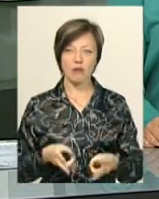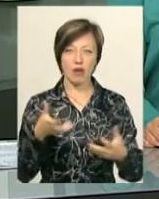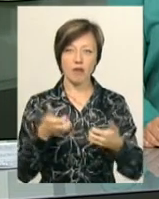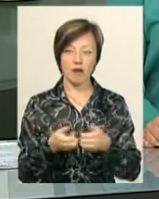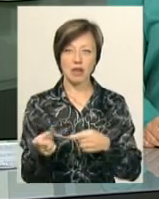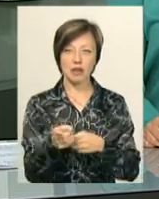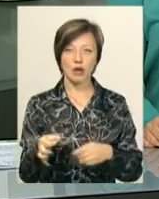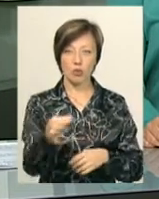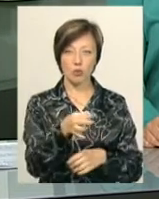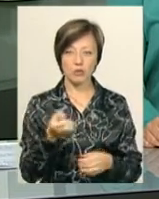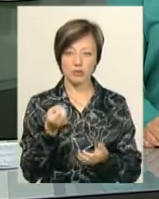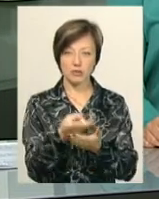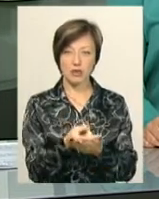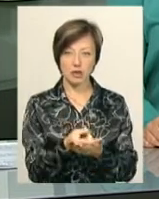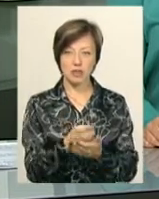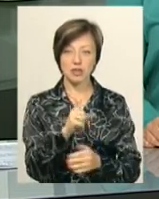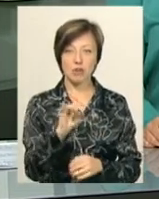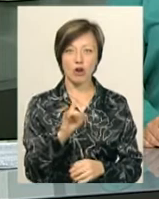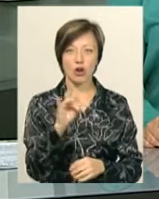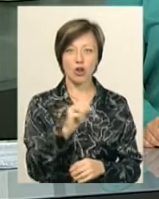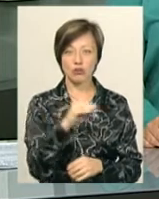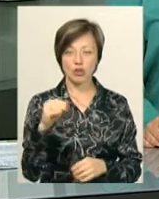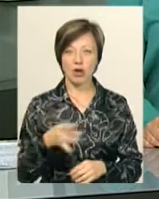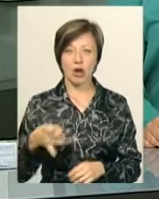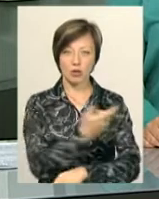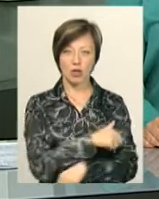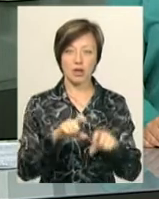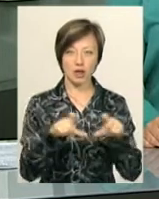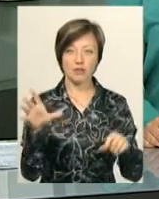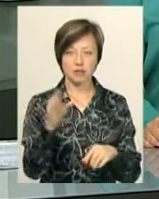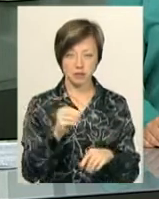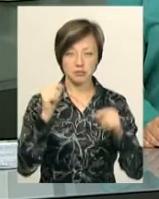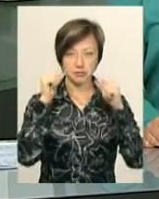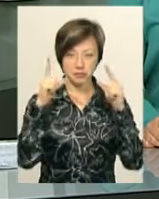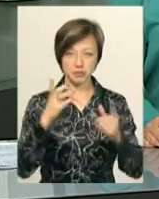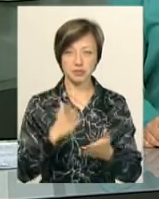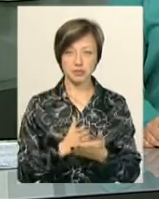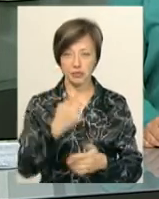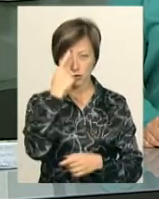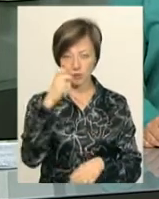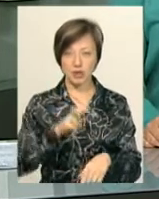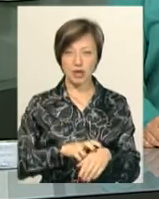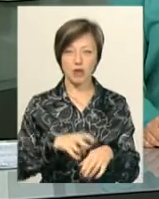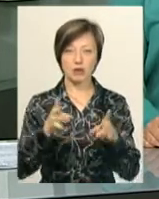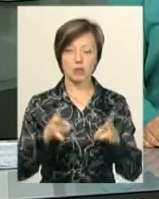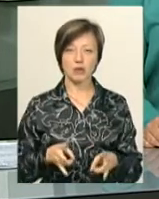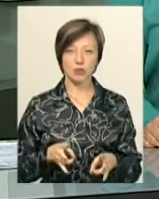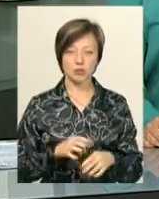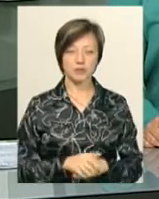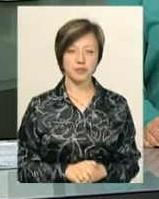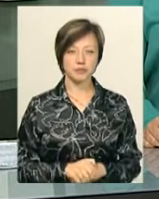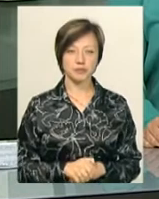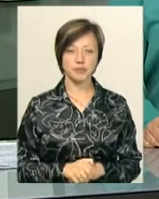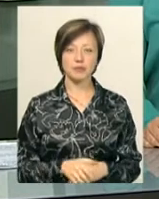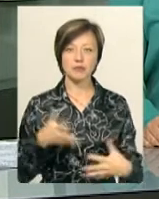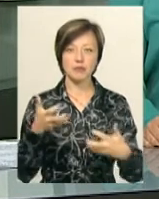Тернопільщині. Нині вони перебувають у Збарській районній лікарні. Усі при свідомості, повідомив лікар-травматолог Михайло Сава.